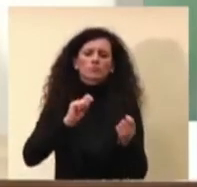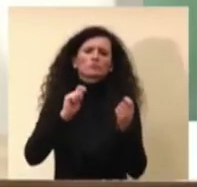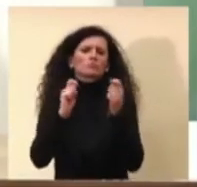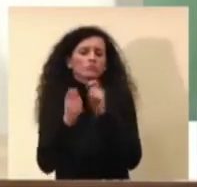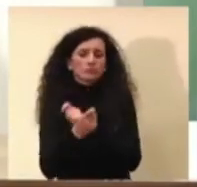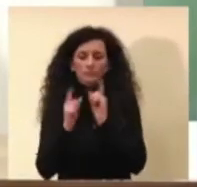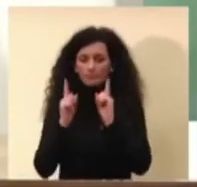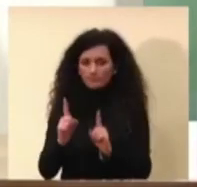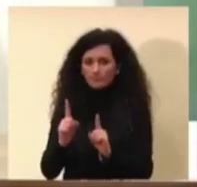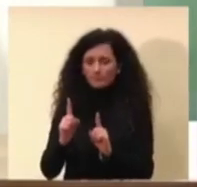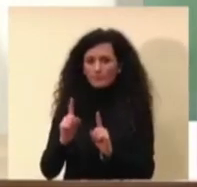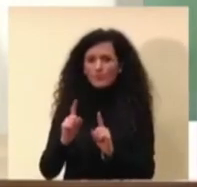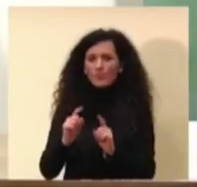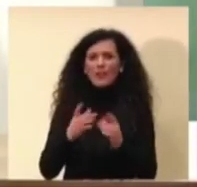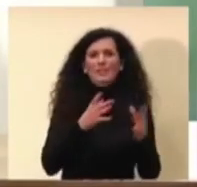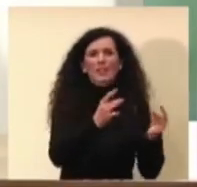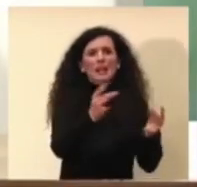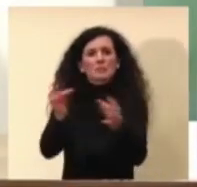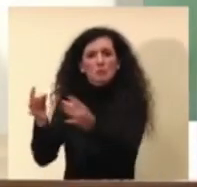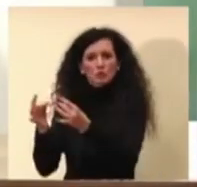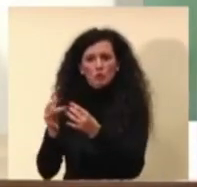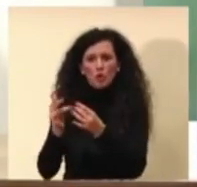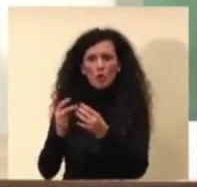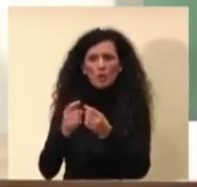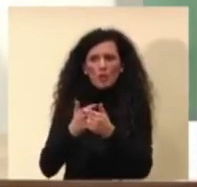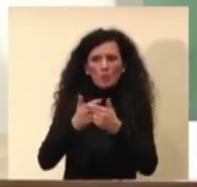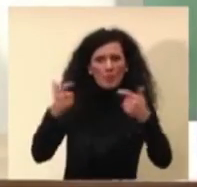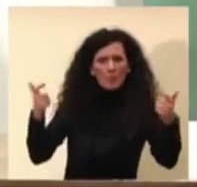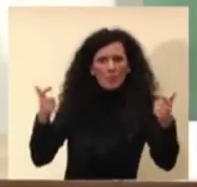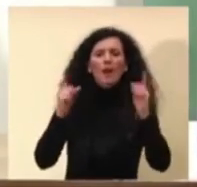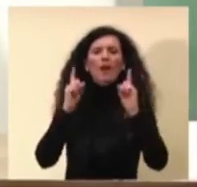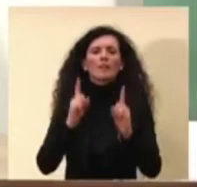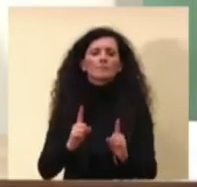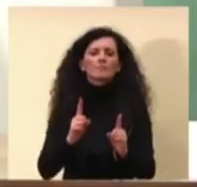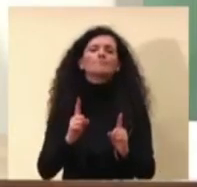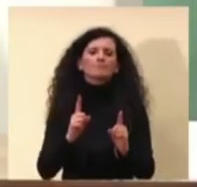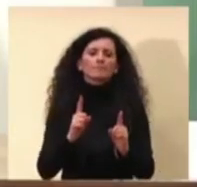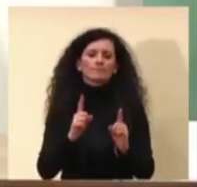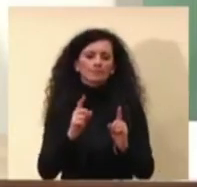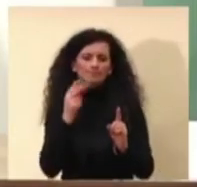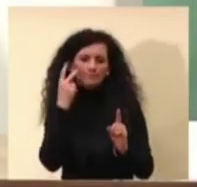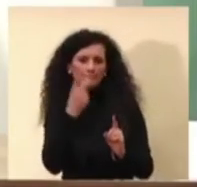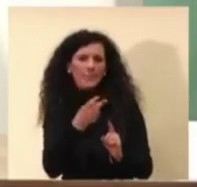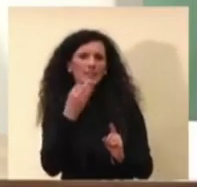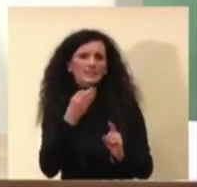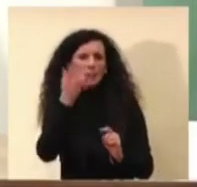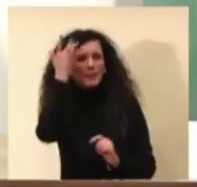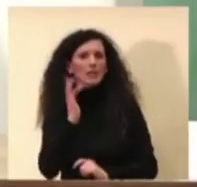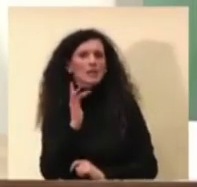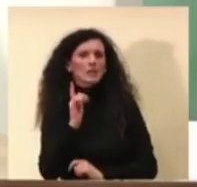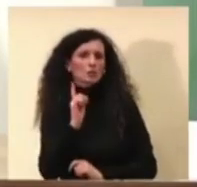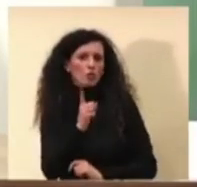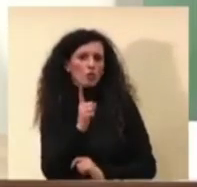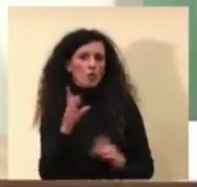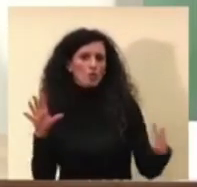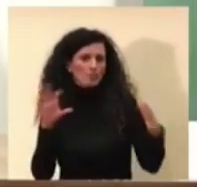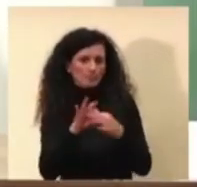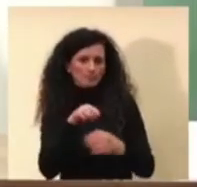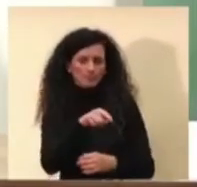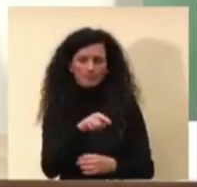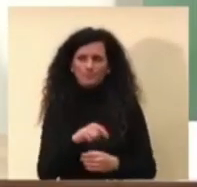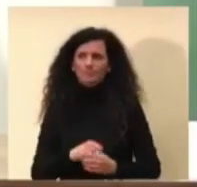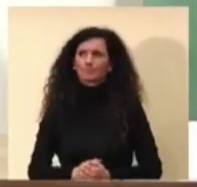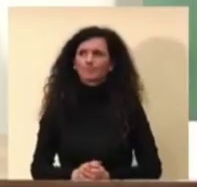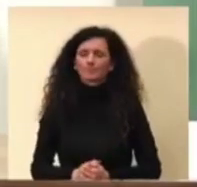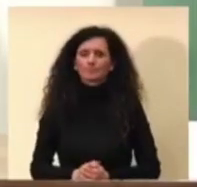velocità di trasmissione e dall'altra con delle misure basali in base al rischio. Questo, come avete visto, è stato già rimodulato all